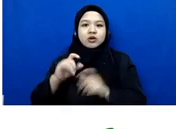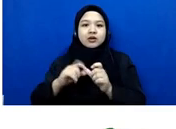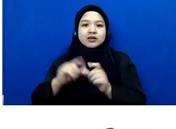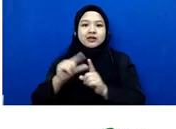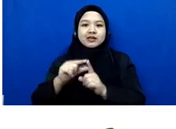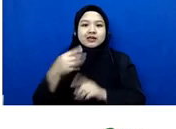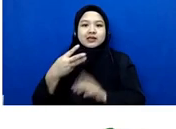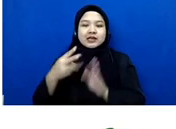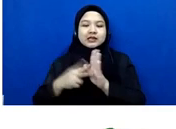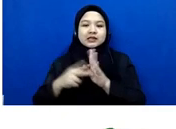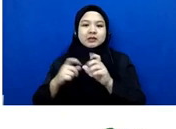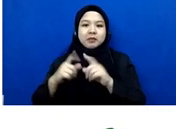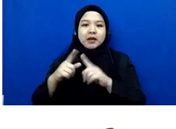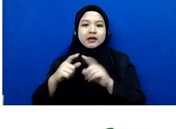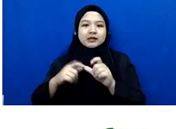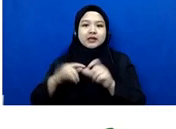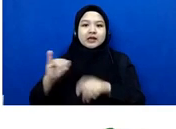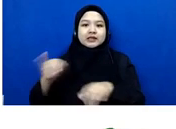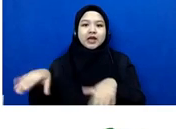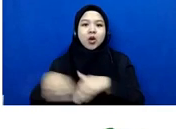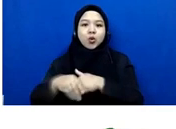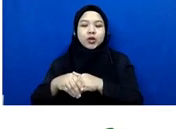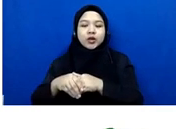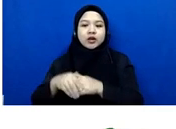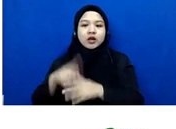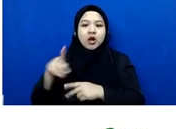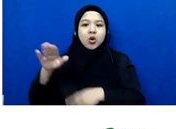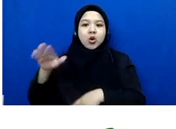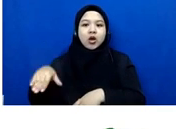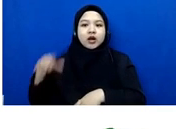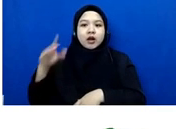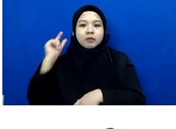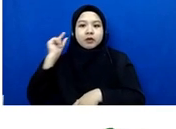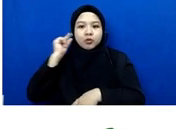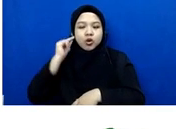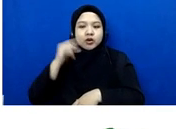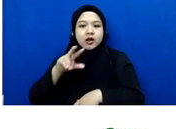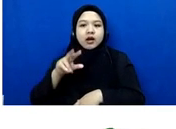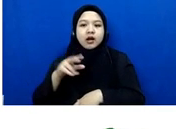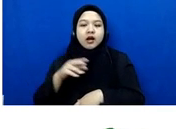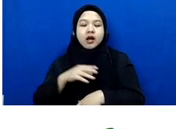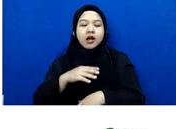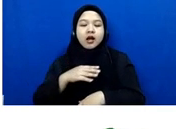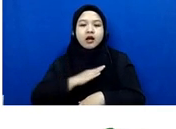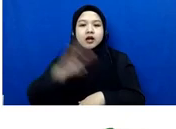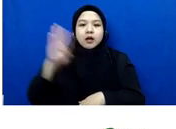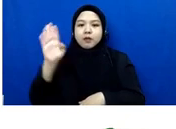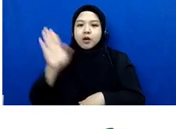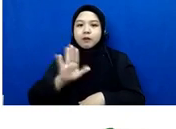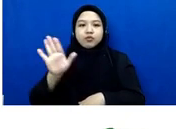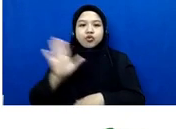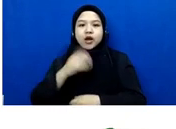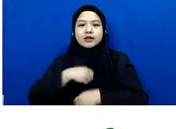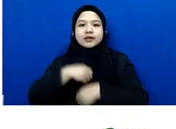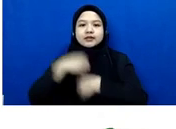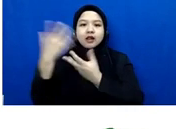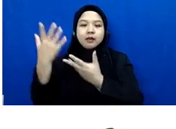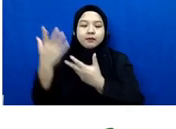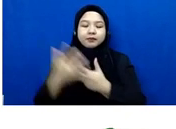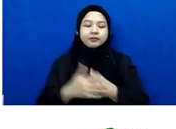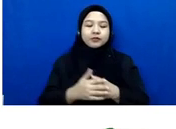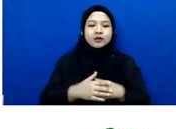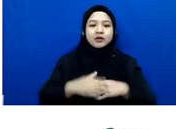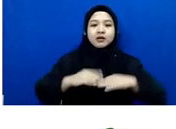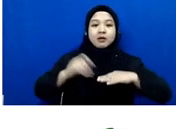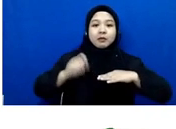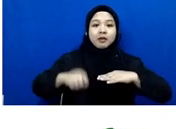apa namanya anak perempuan yang beragama non-islam nah di peradilan agama contoh kasus yang